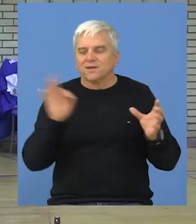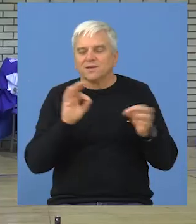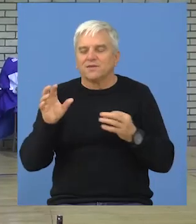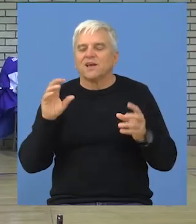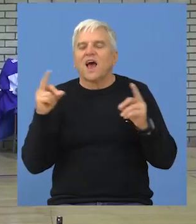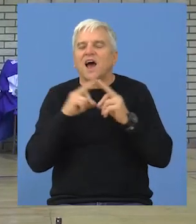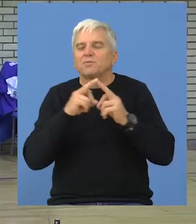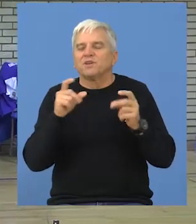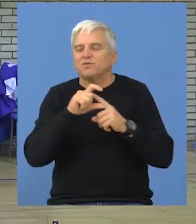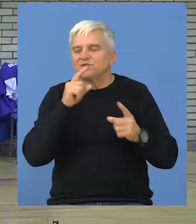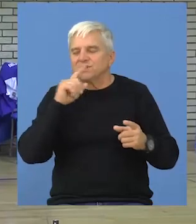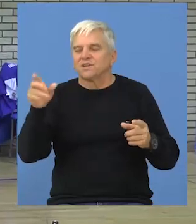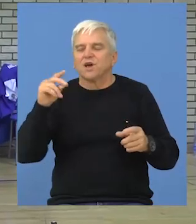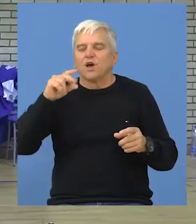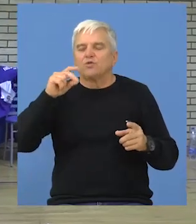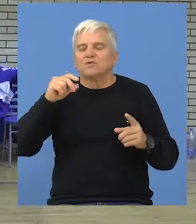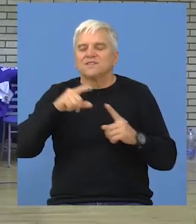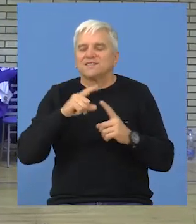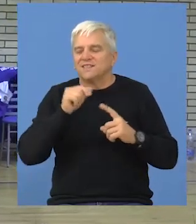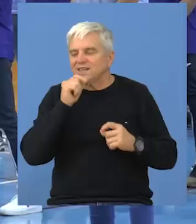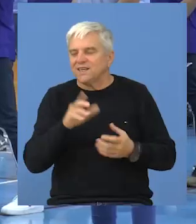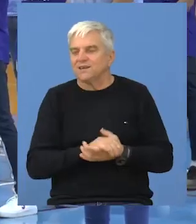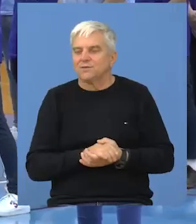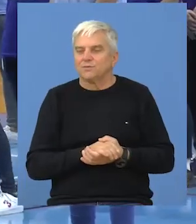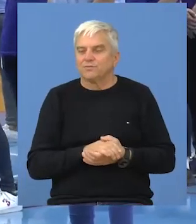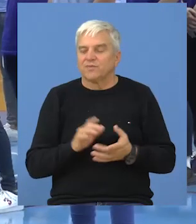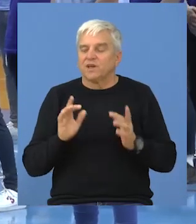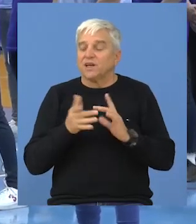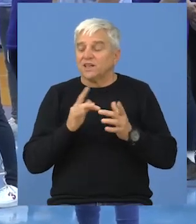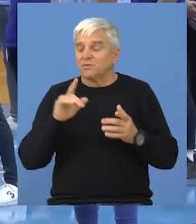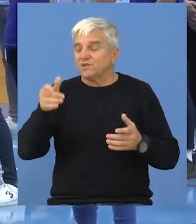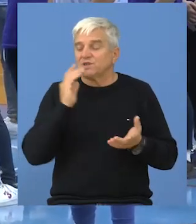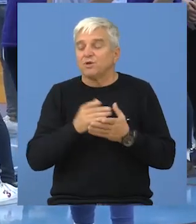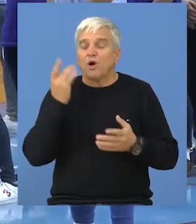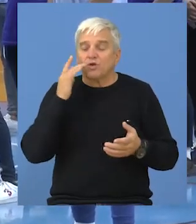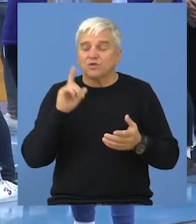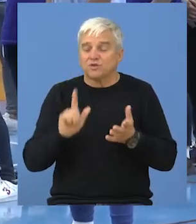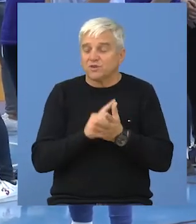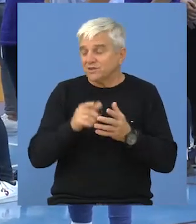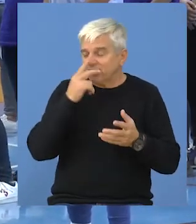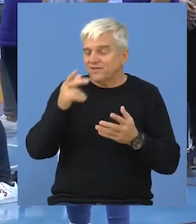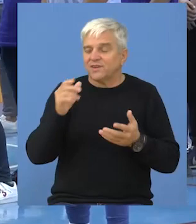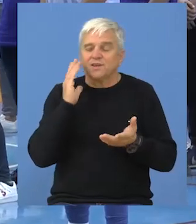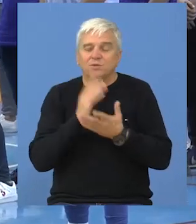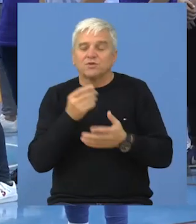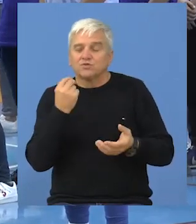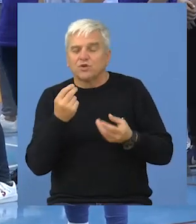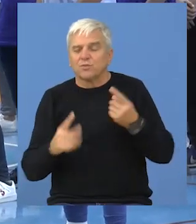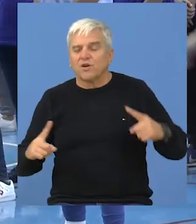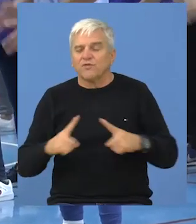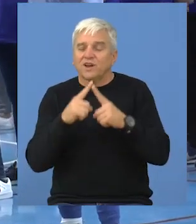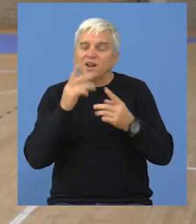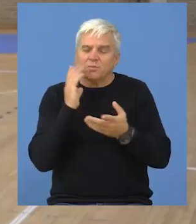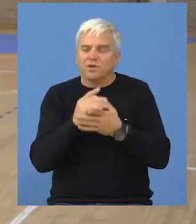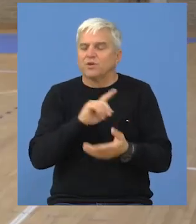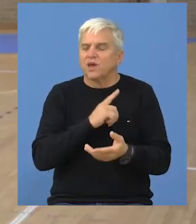izabran Armin Mujić iz Salines Tuzla Sitija. Turnir je protikao u jako dobro atmosferi, bila su solidne utakmice,